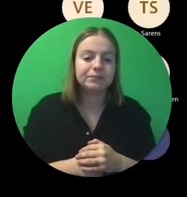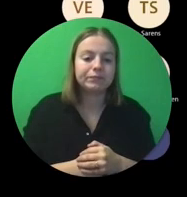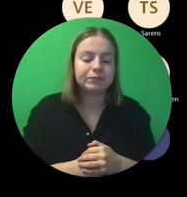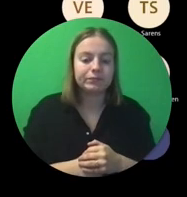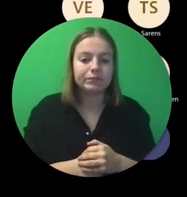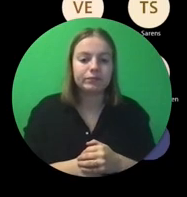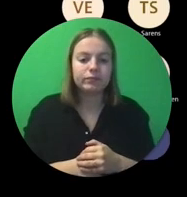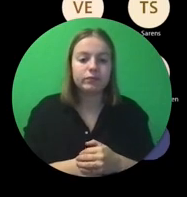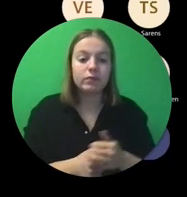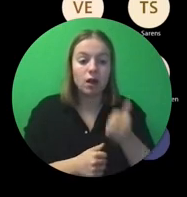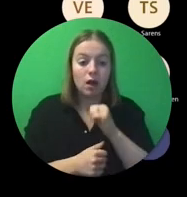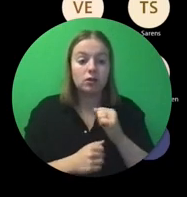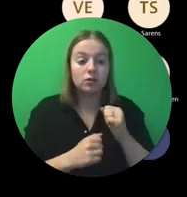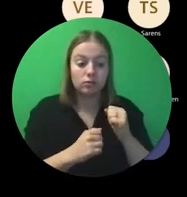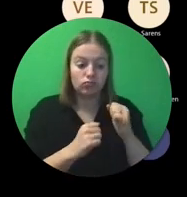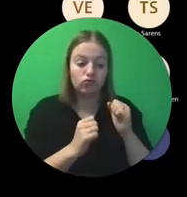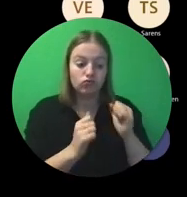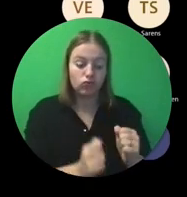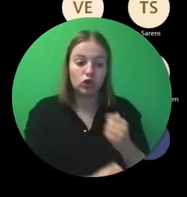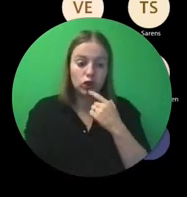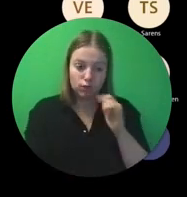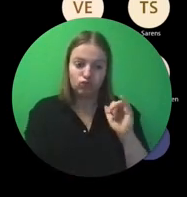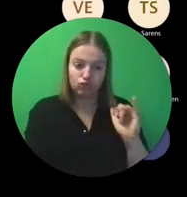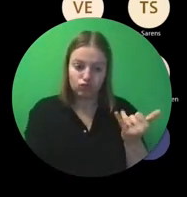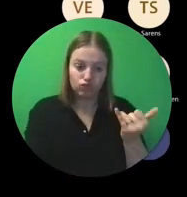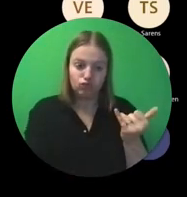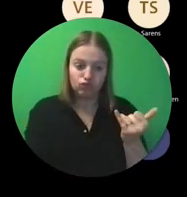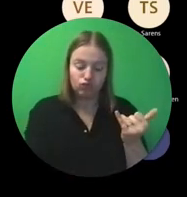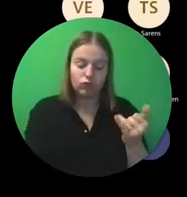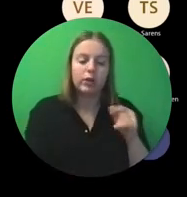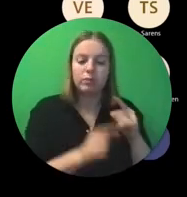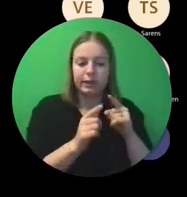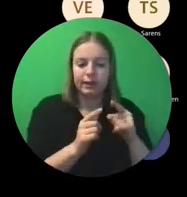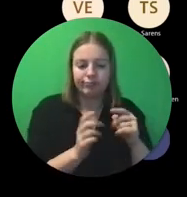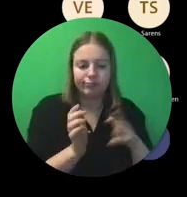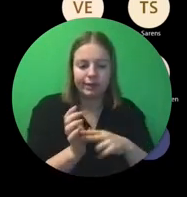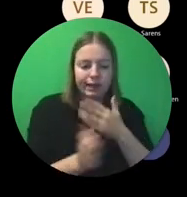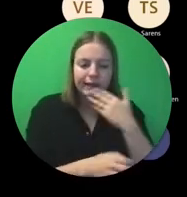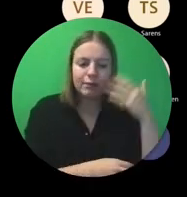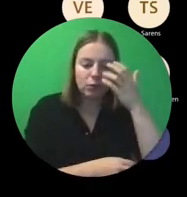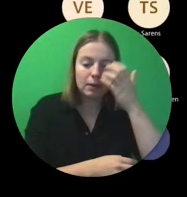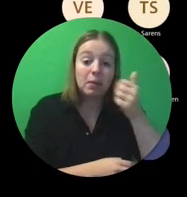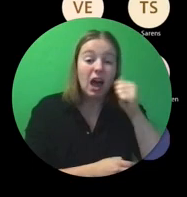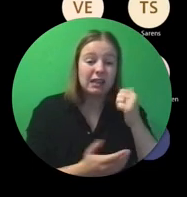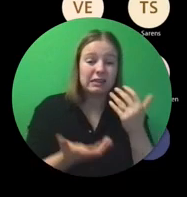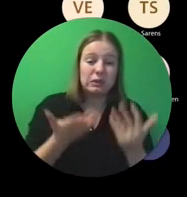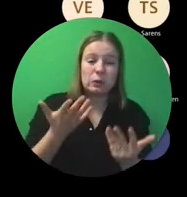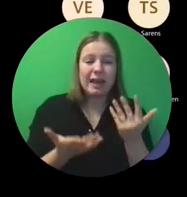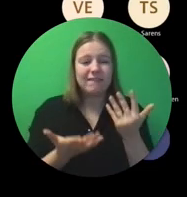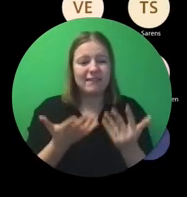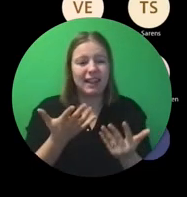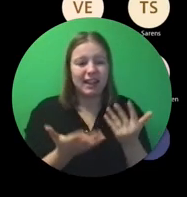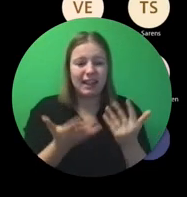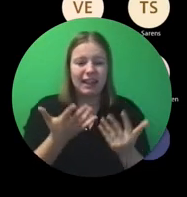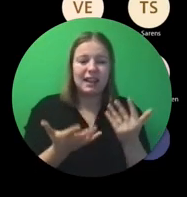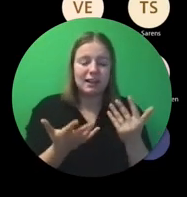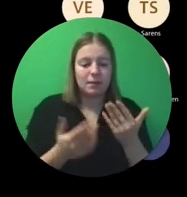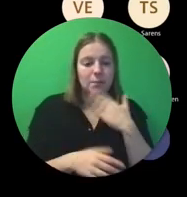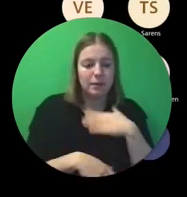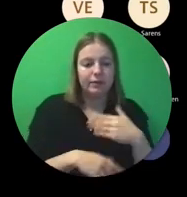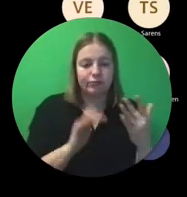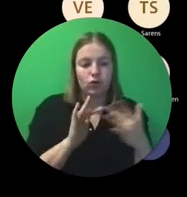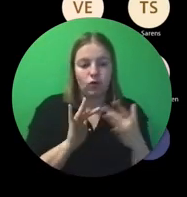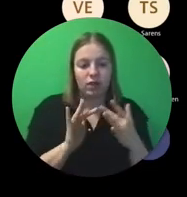als je dat kan zeggen, dan is er waarschijnlijk niet al te veel probleem. Twijfel je daar toch sterk aan, dan kan je het altijd eens